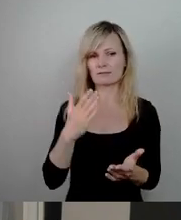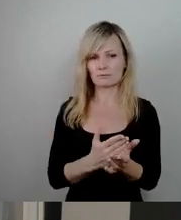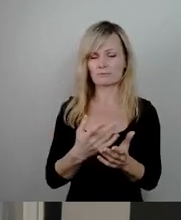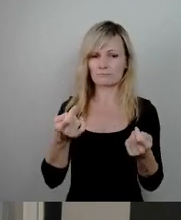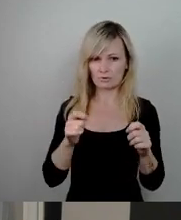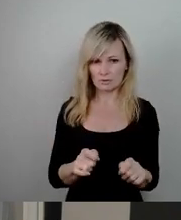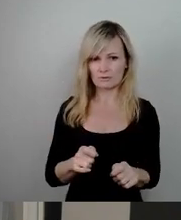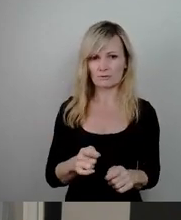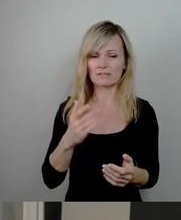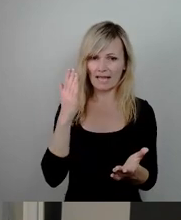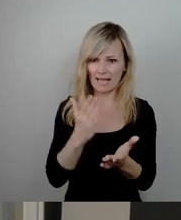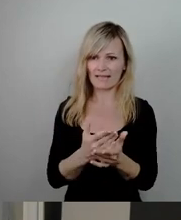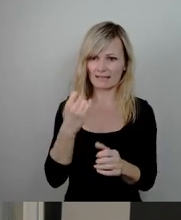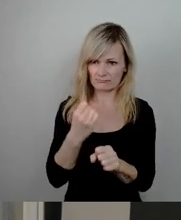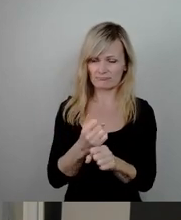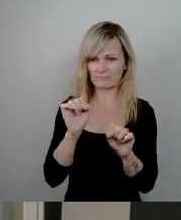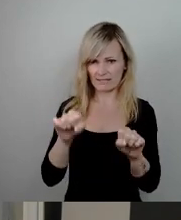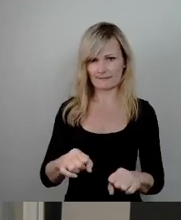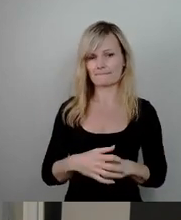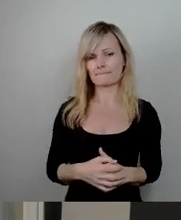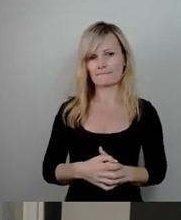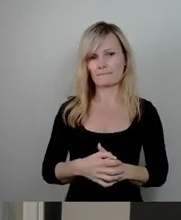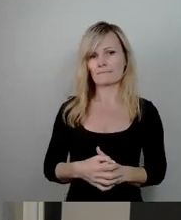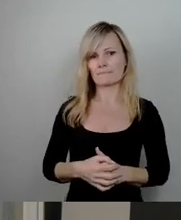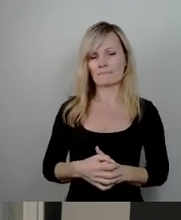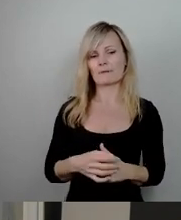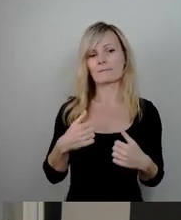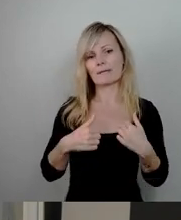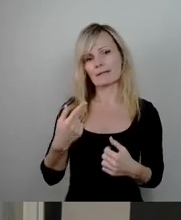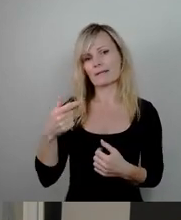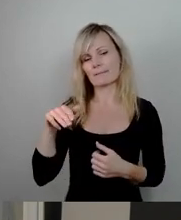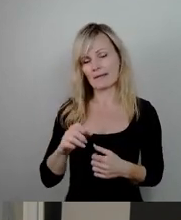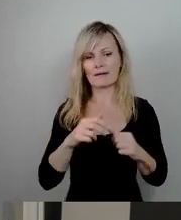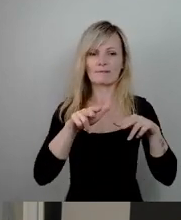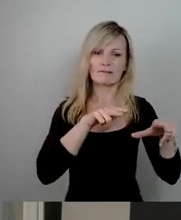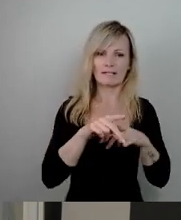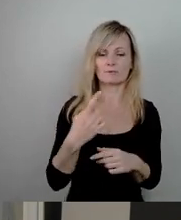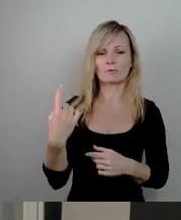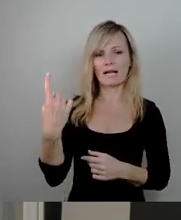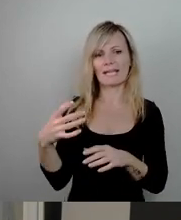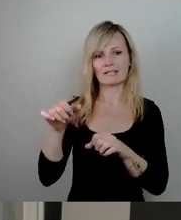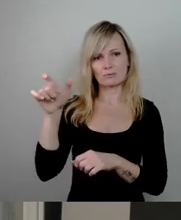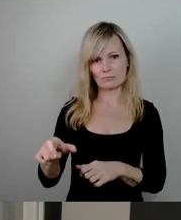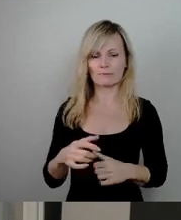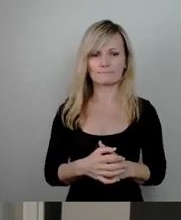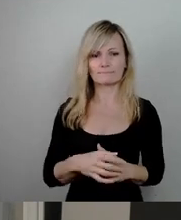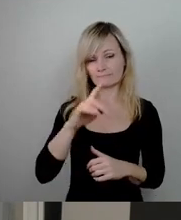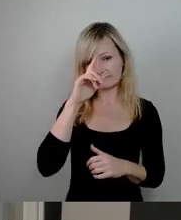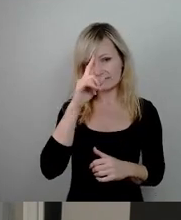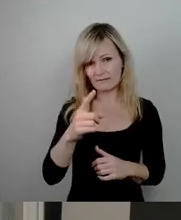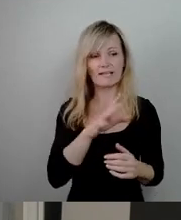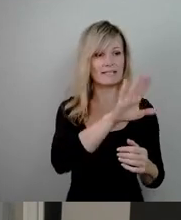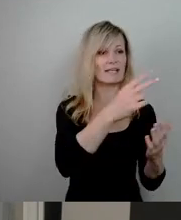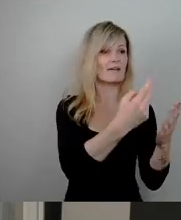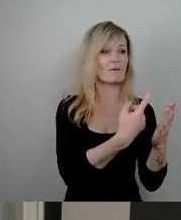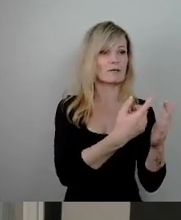geführt werden kann, seitens der Verwaltung, seitens der Bäder GmbH und mit dem Eigentümer. Und wir wissen, der eine fordert das und möchte